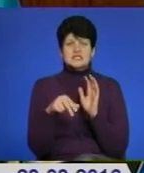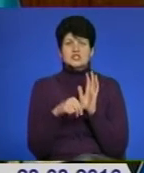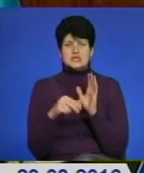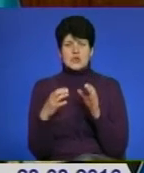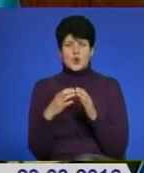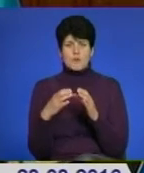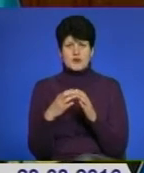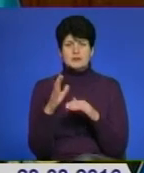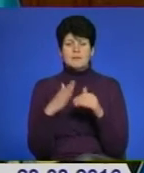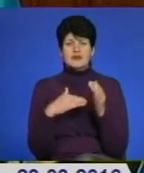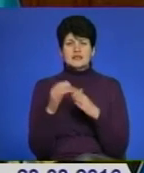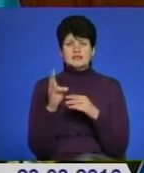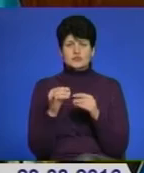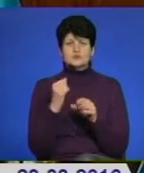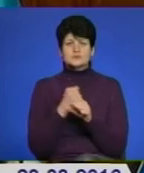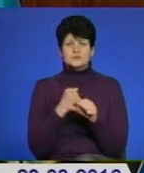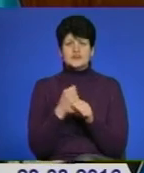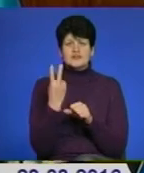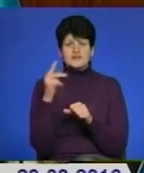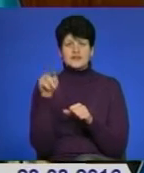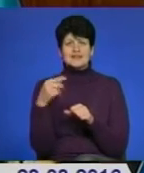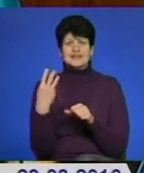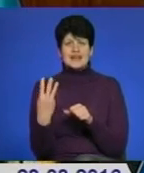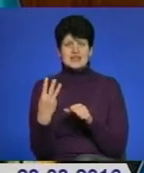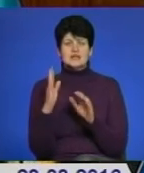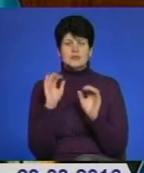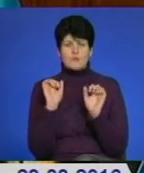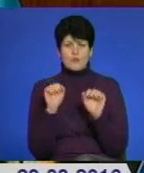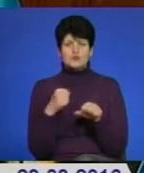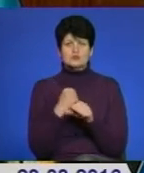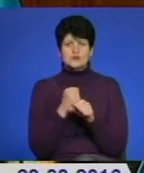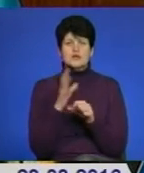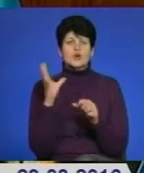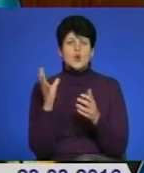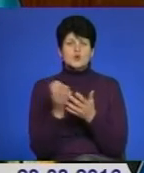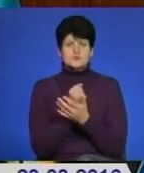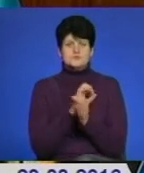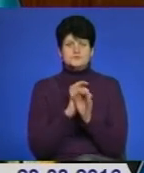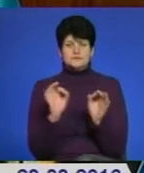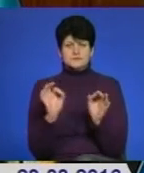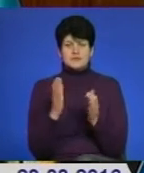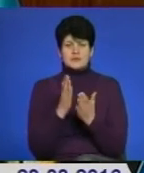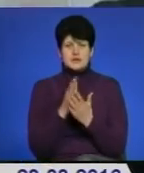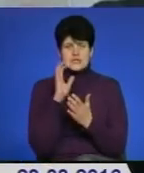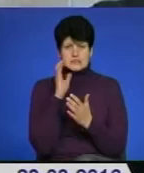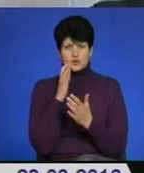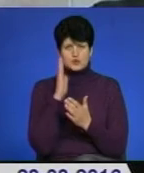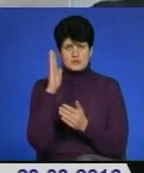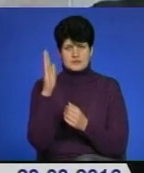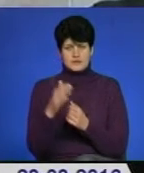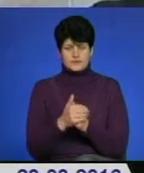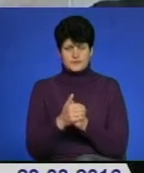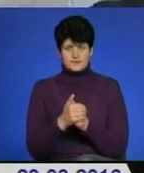практично її здатні є дві треті, які можуть працювати успішно, ефективно. І мають дуже серйозну перспективу.